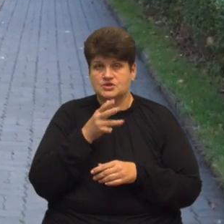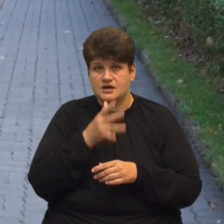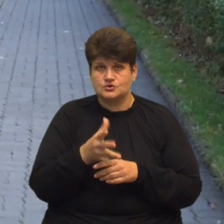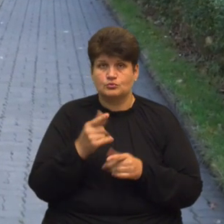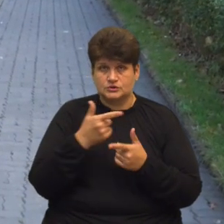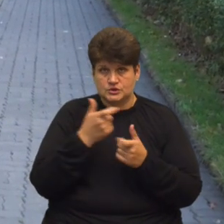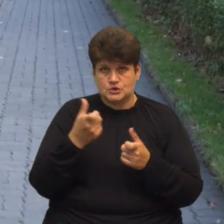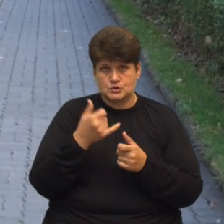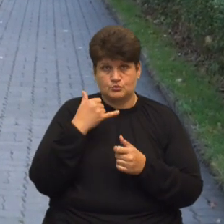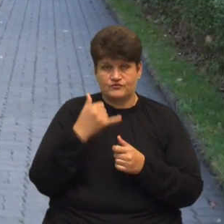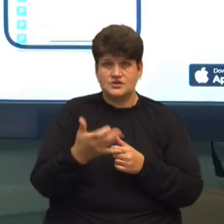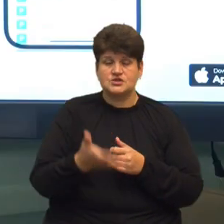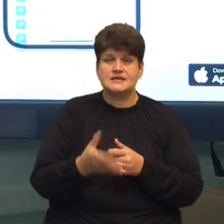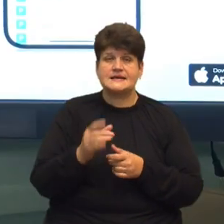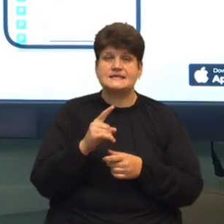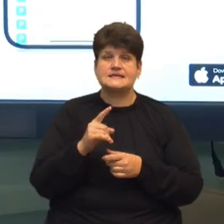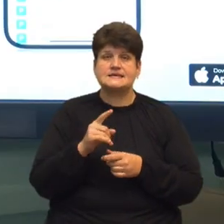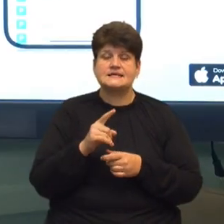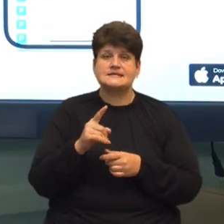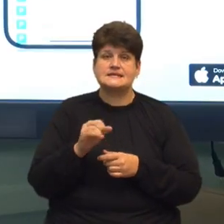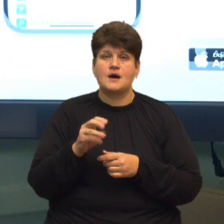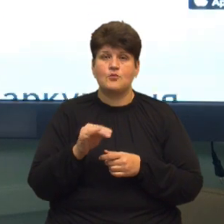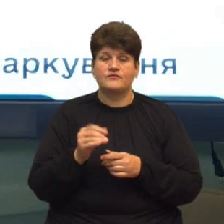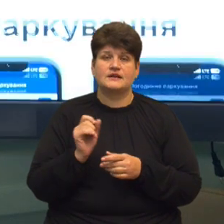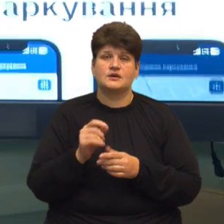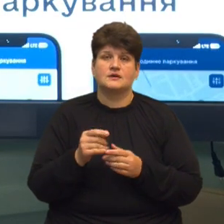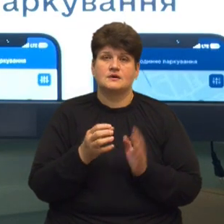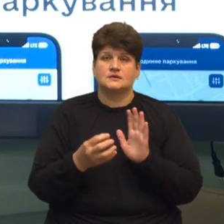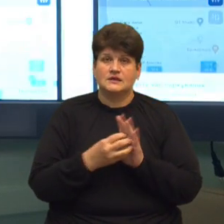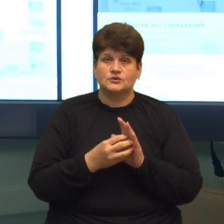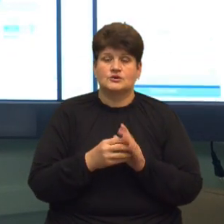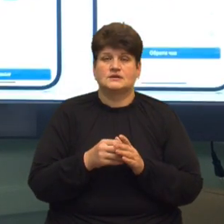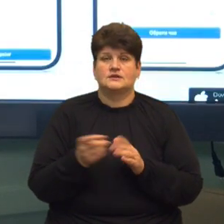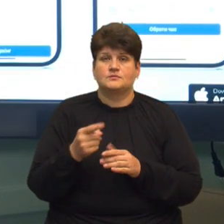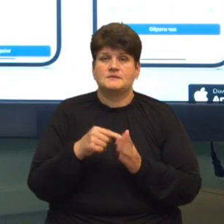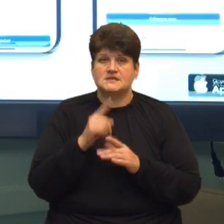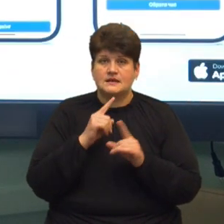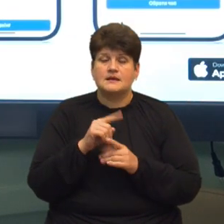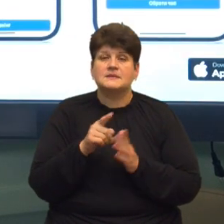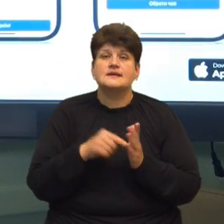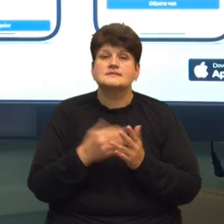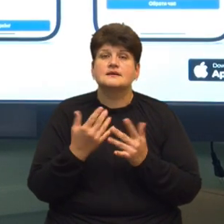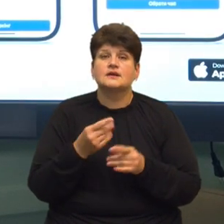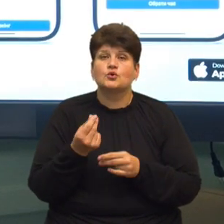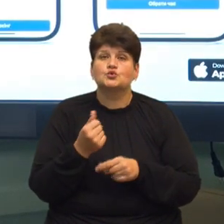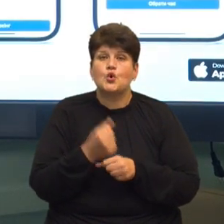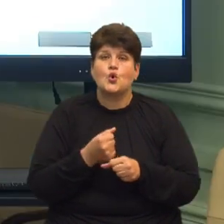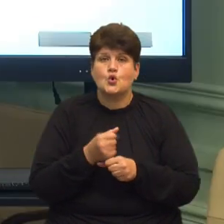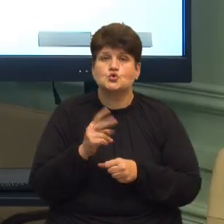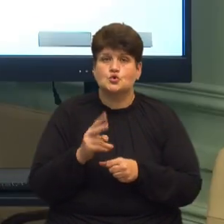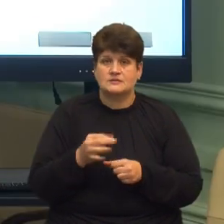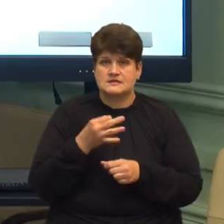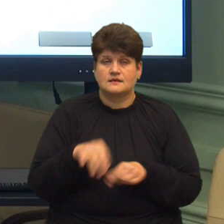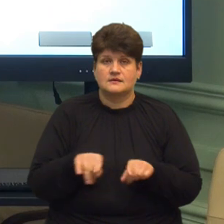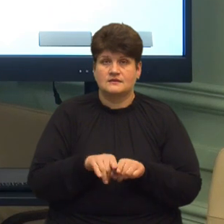сповіщення Замовник застосунку – Тернопільська міська рада, каже Мар'яна Зварич На запитання, скільки коштувала розробка, вона відповіла так